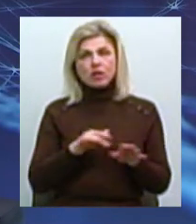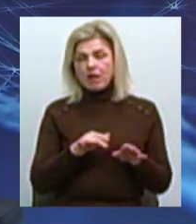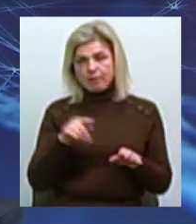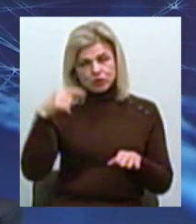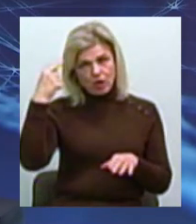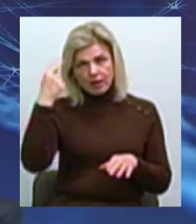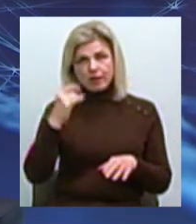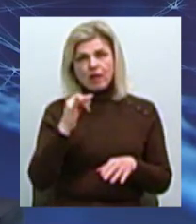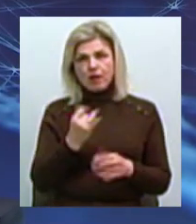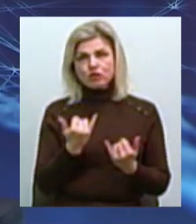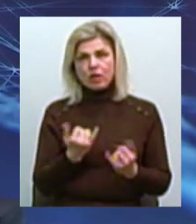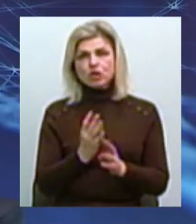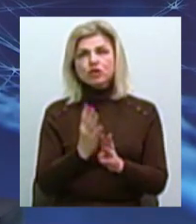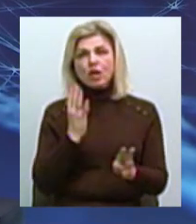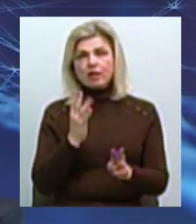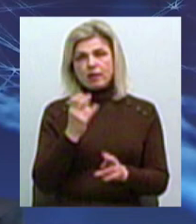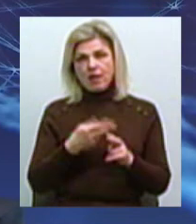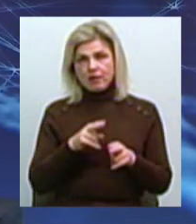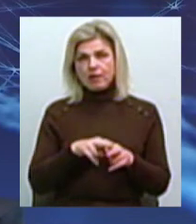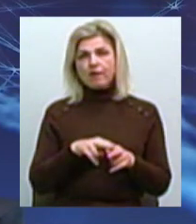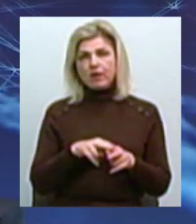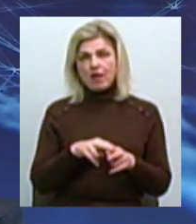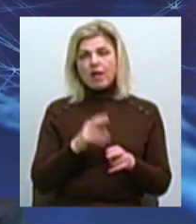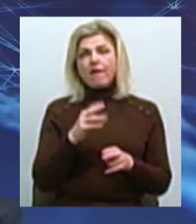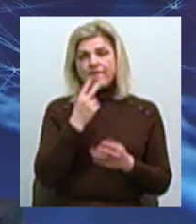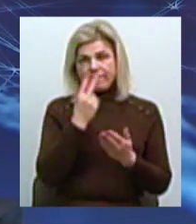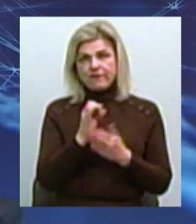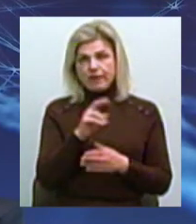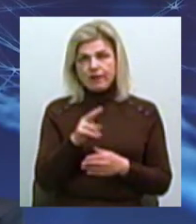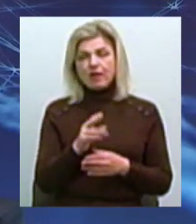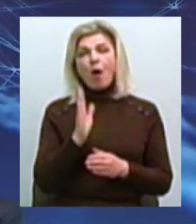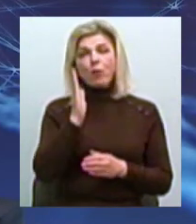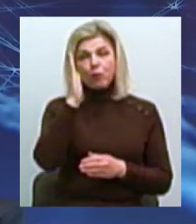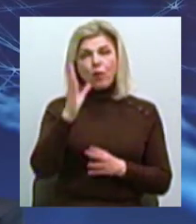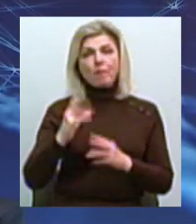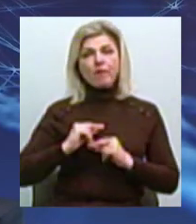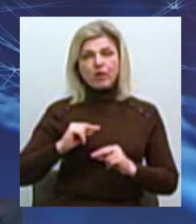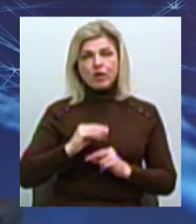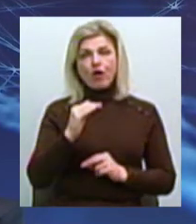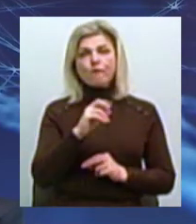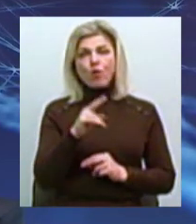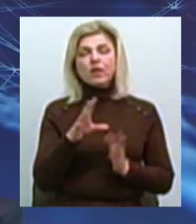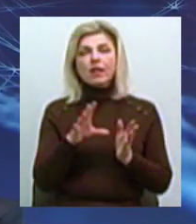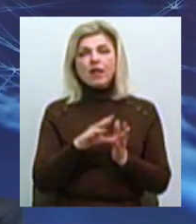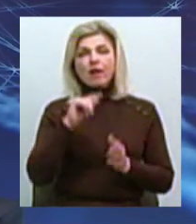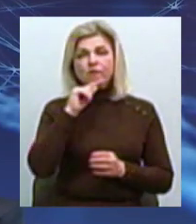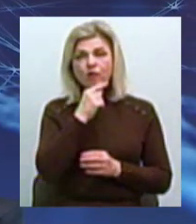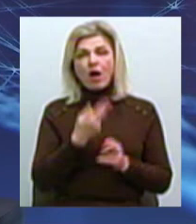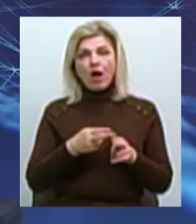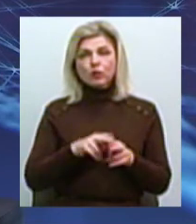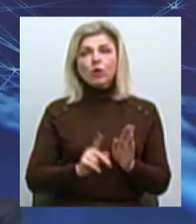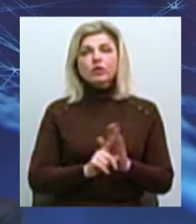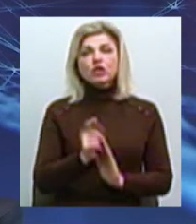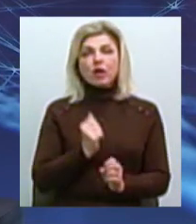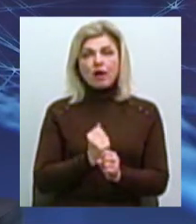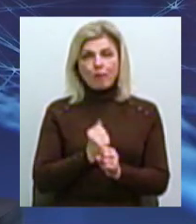зараз вже стоїть черга на ці теплі кредити. А в майбутньому ми будемо співпрацювати з фондом енергоефективності, який запрацював вже цього року. І